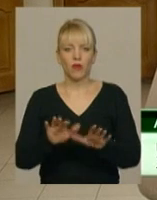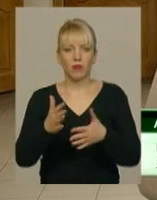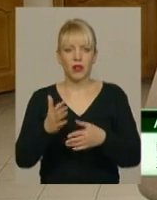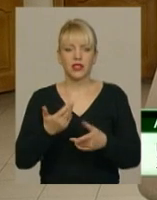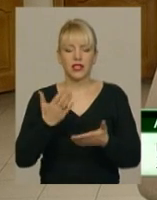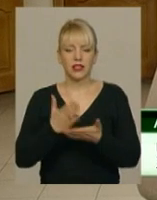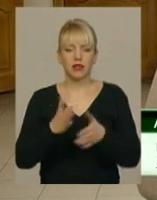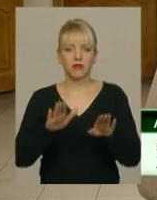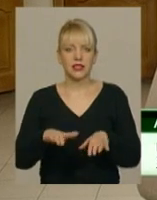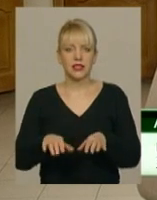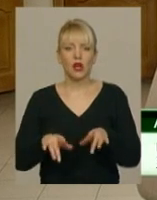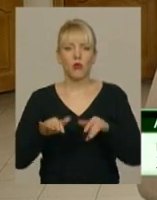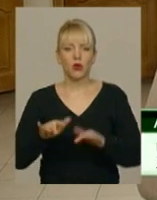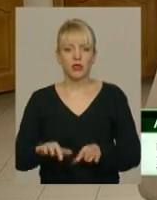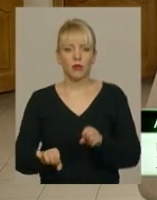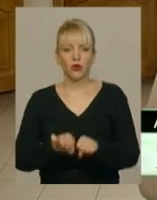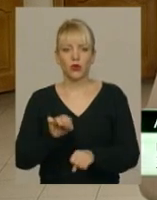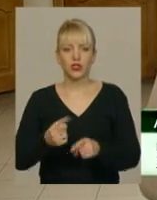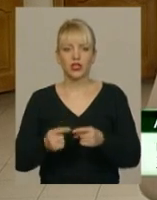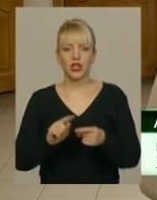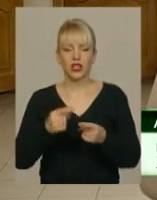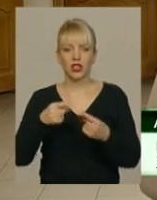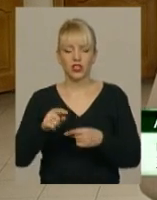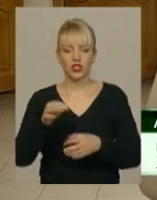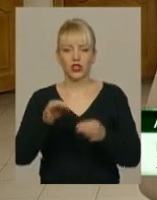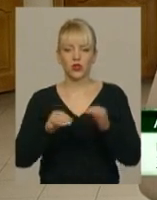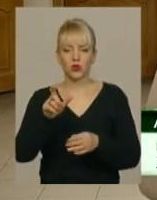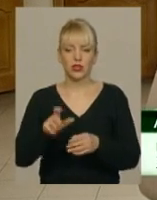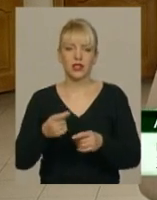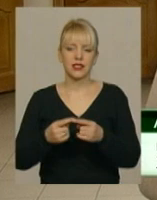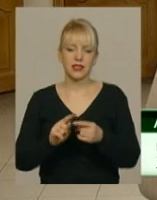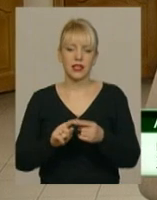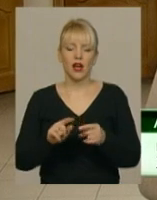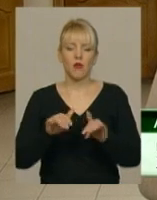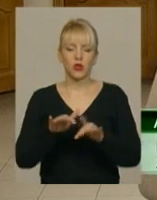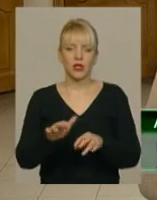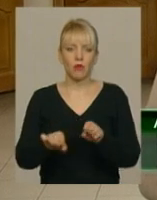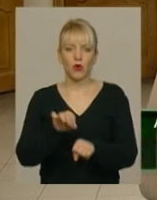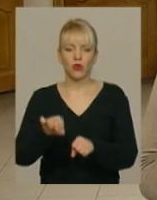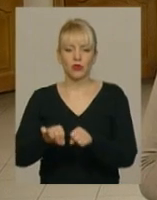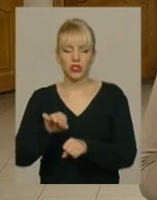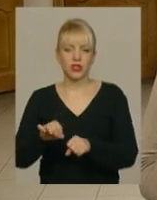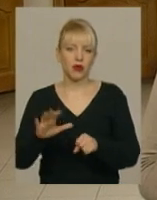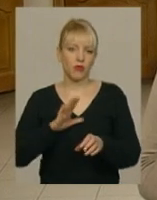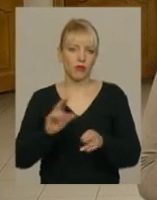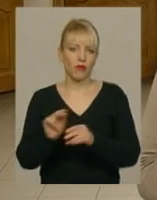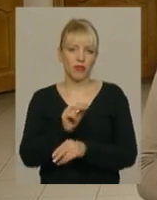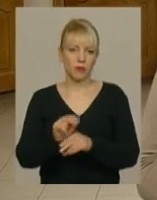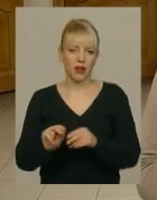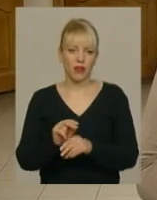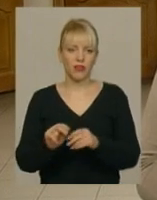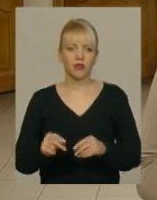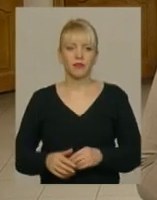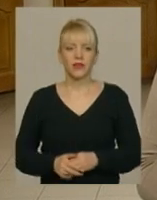місце процесуальні порушення, інші суддя ці процесуальні порушення виправи шляхом задоволення від воду. Аби уникнути, ще раз